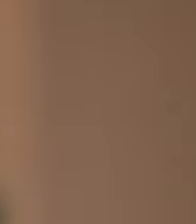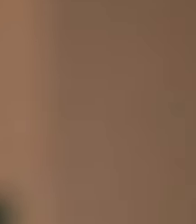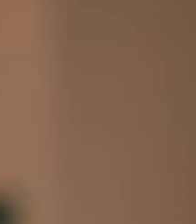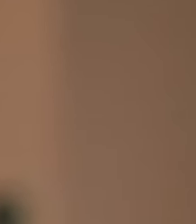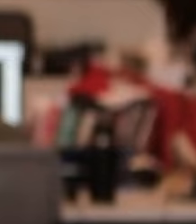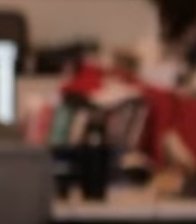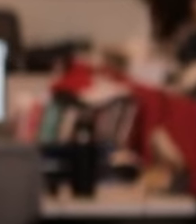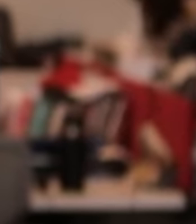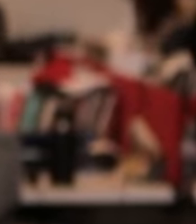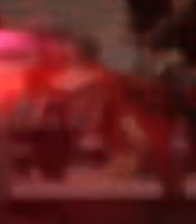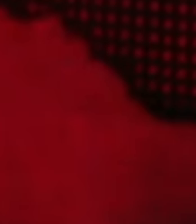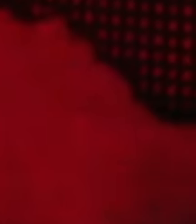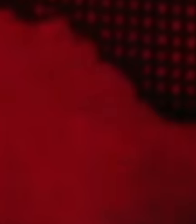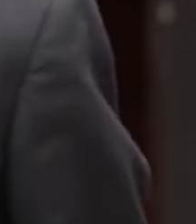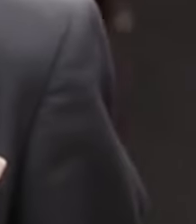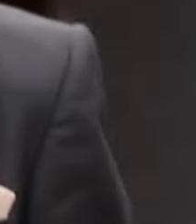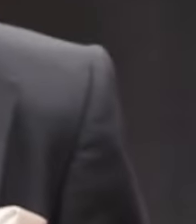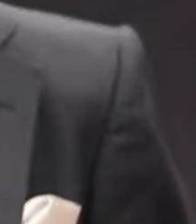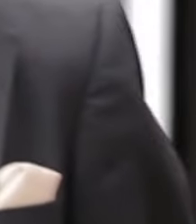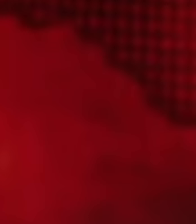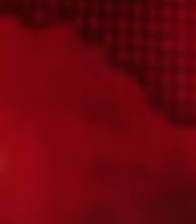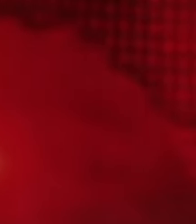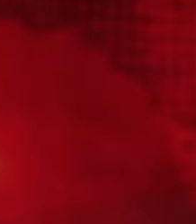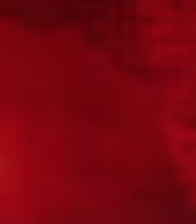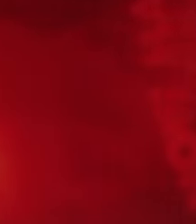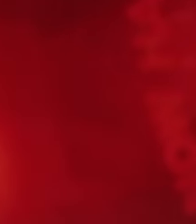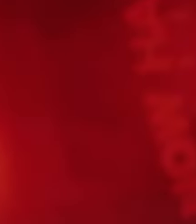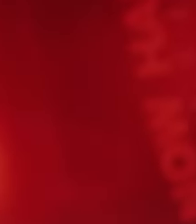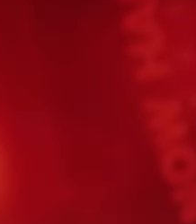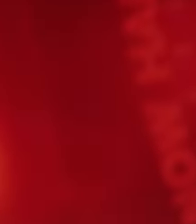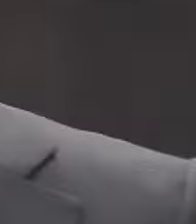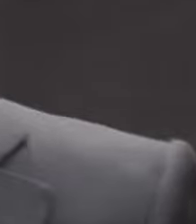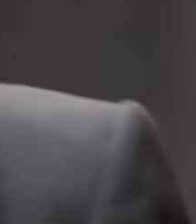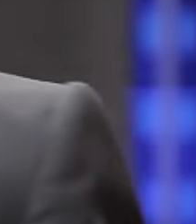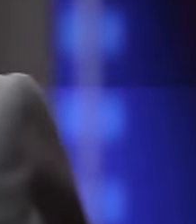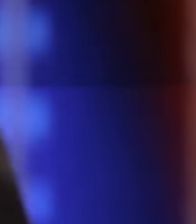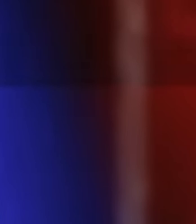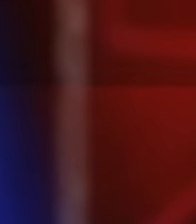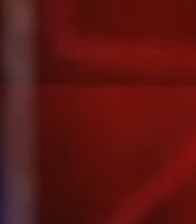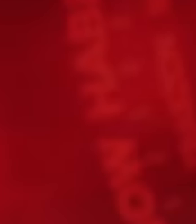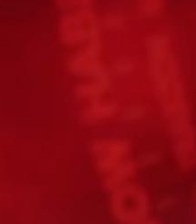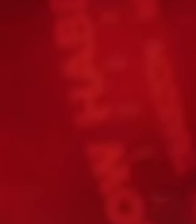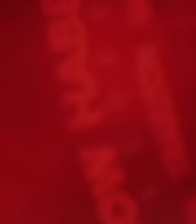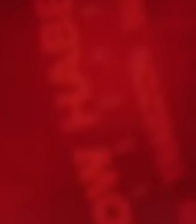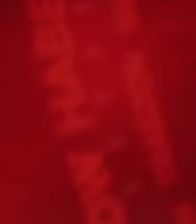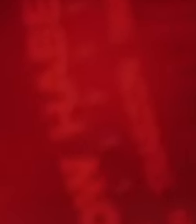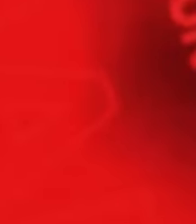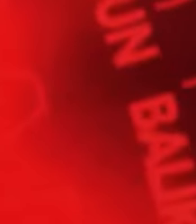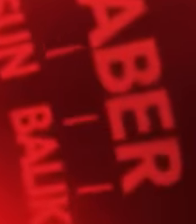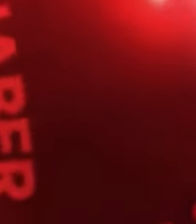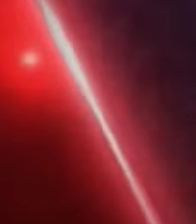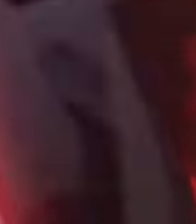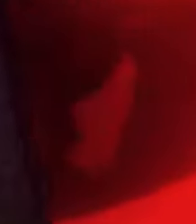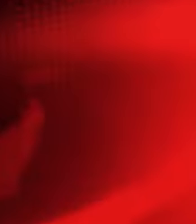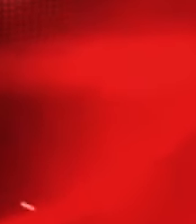kısılmaya çalışılan sokağın sesi Nav Haber sorulamayanı soran, konuşulamayanı konuşan Ve çekilemeyeni çeken habercilerin adresi